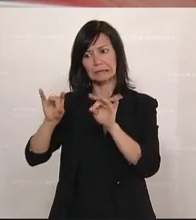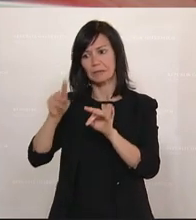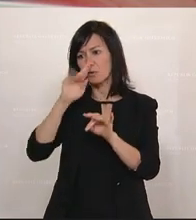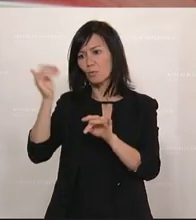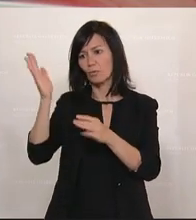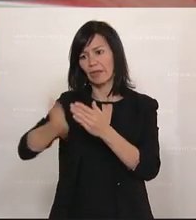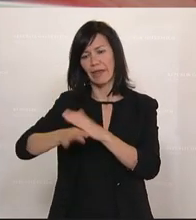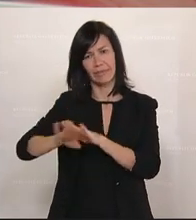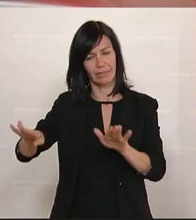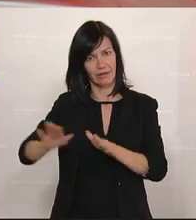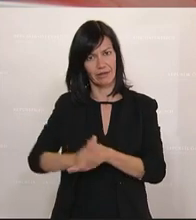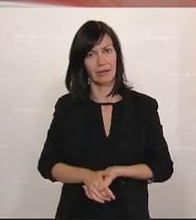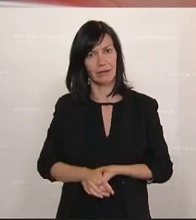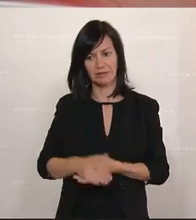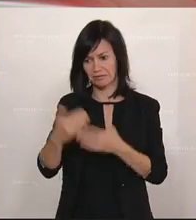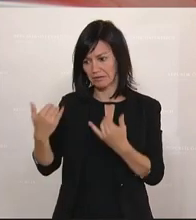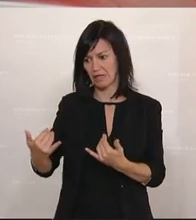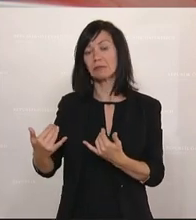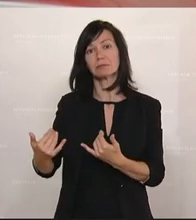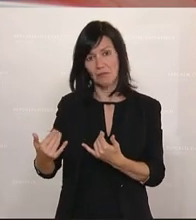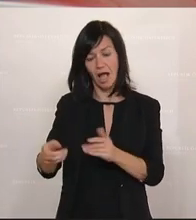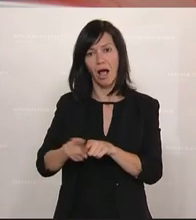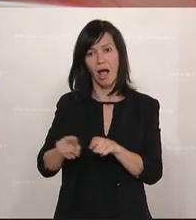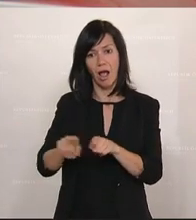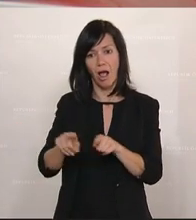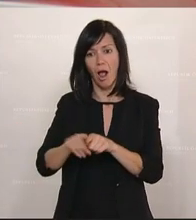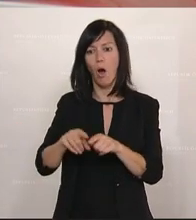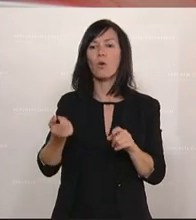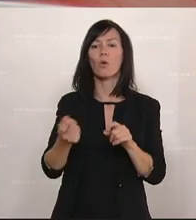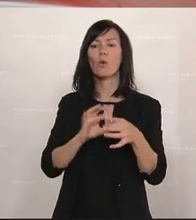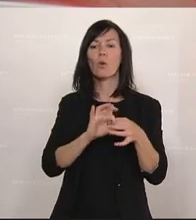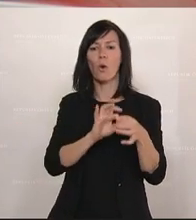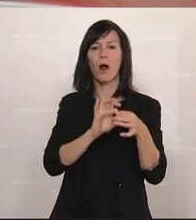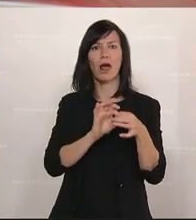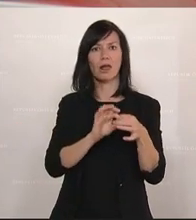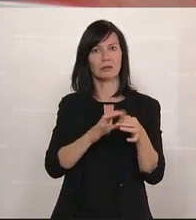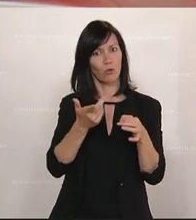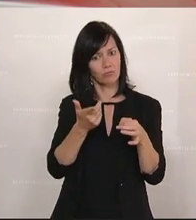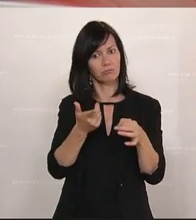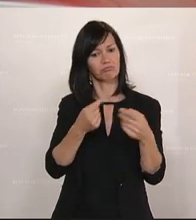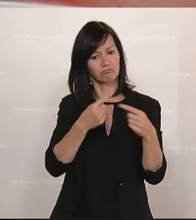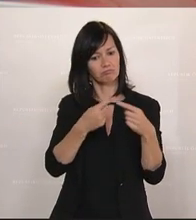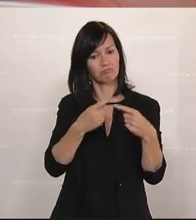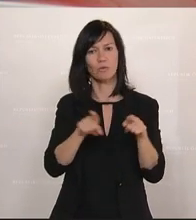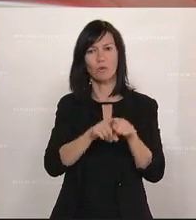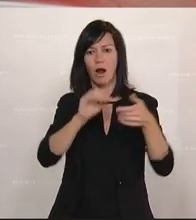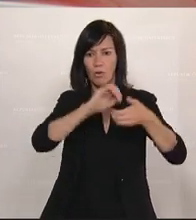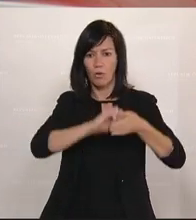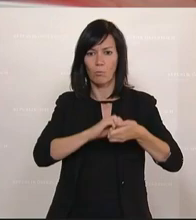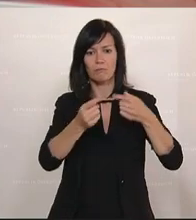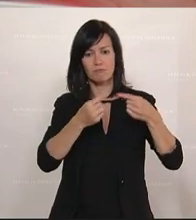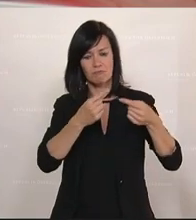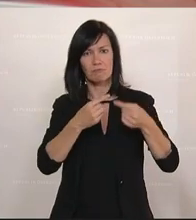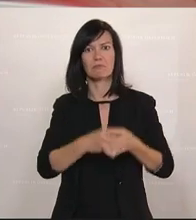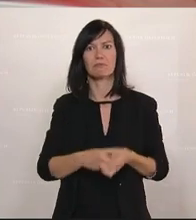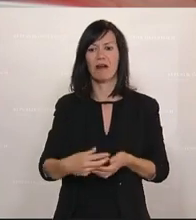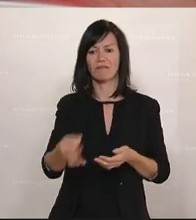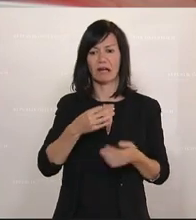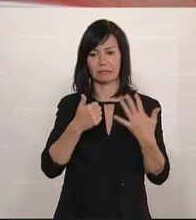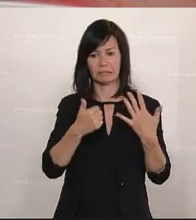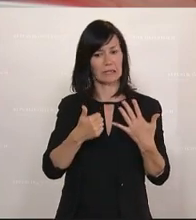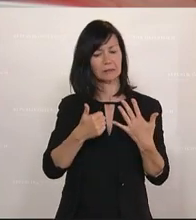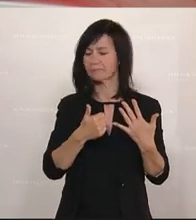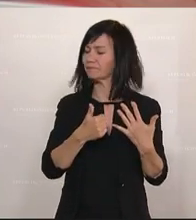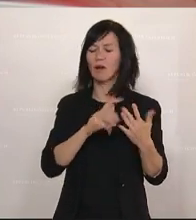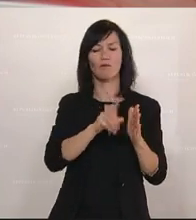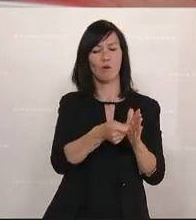hat. Dazu finden derzeit Gespräche innerhalb der Koalition bzw. der Klub statt. Zur Frage 6, dies ist nicht Gegenstand